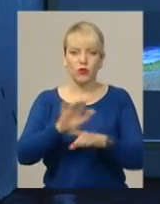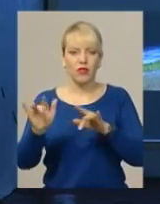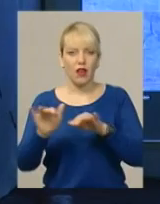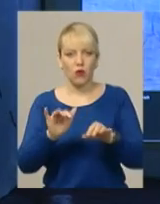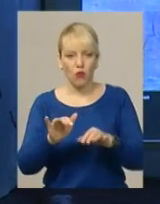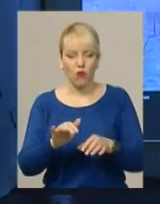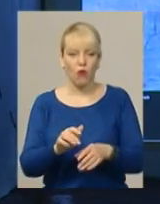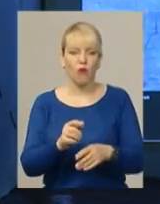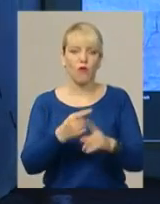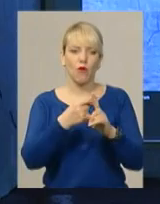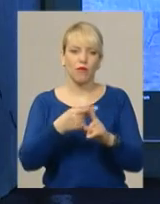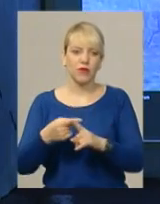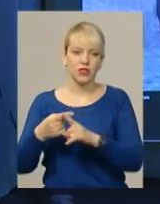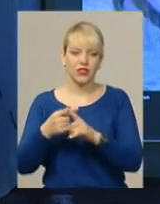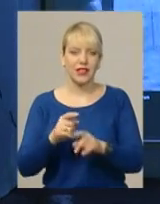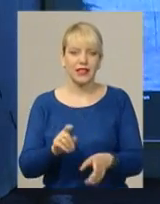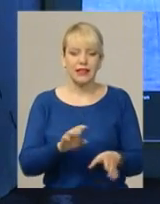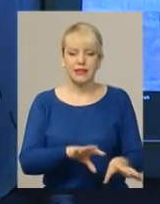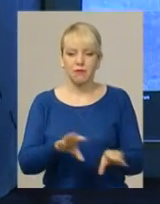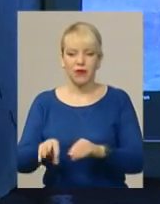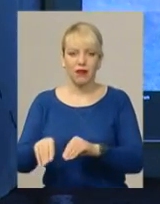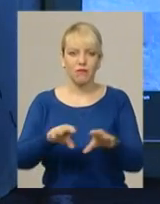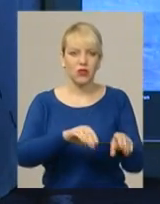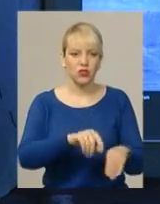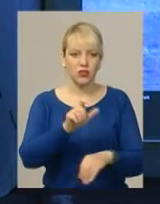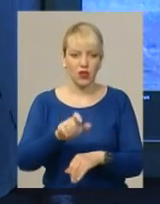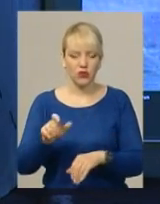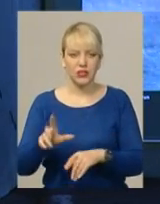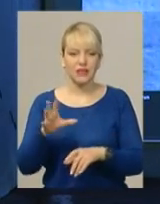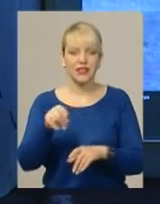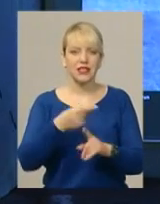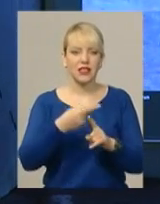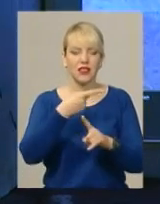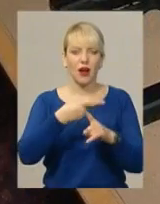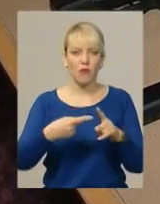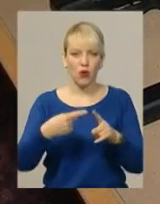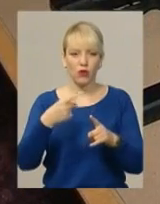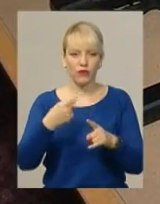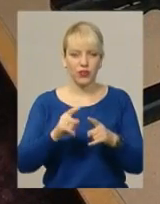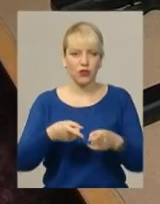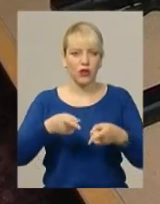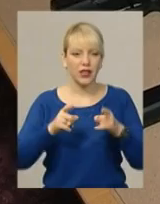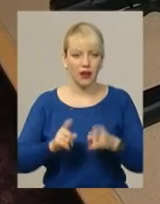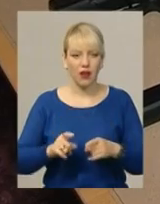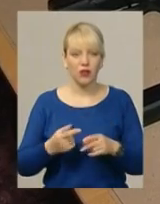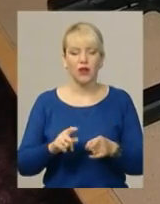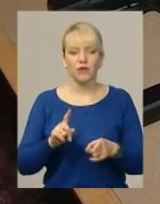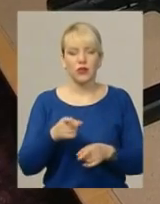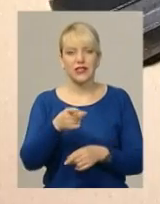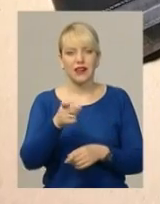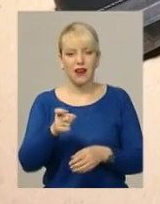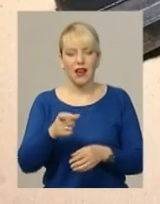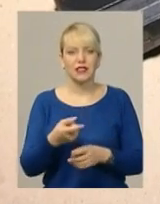чи мішені, з переміщенням осіб, працювати в складі підрозділу. І все це наполовину віртуально. Бо стріляють тут із пістолетів українського